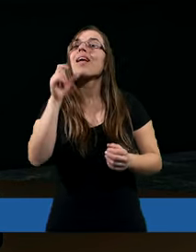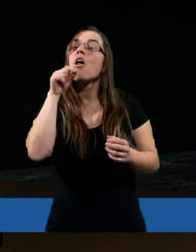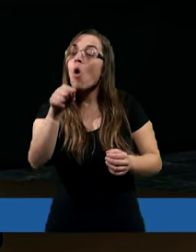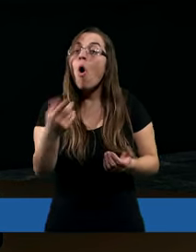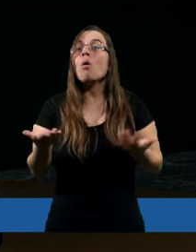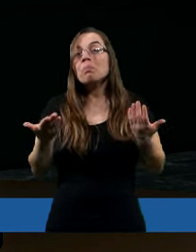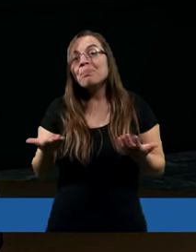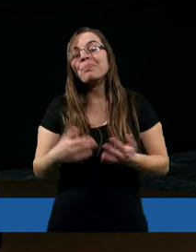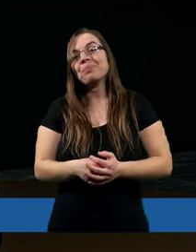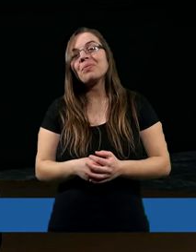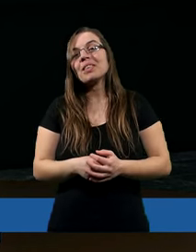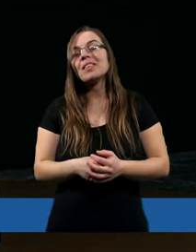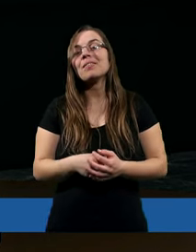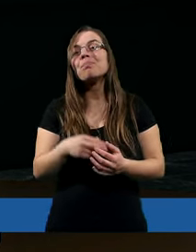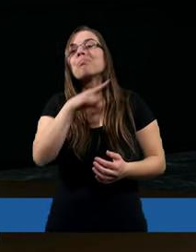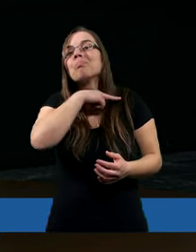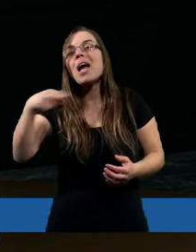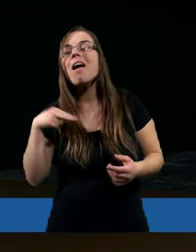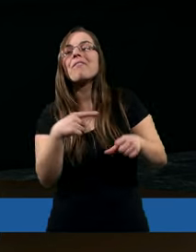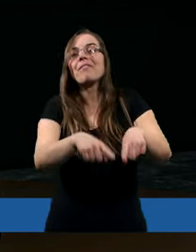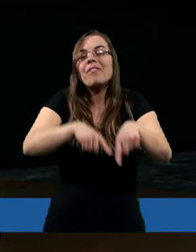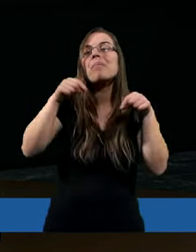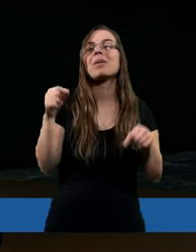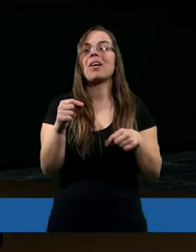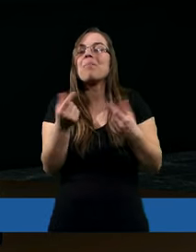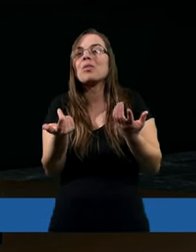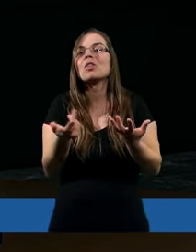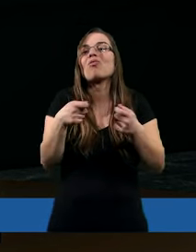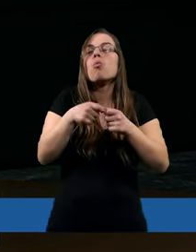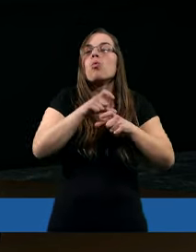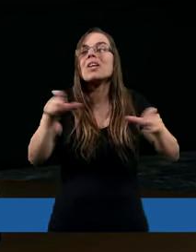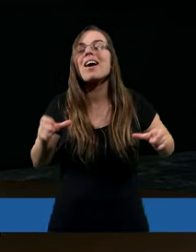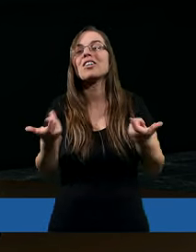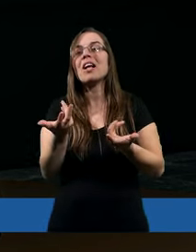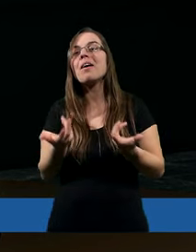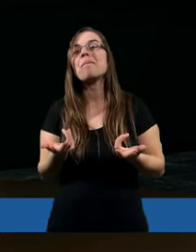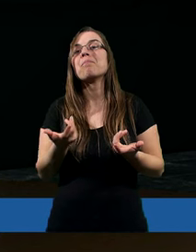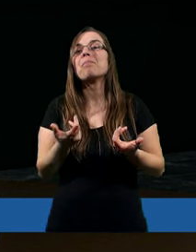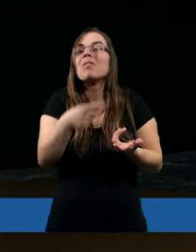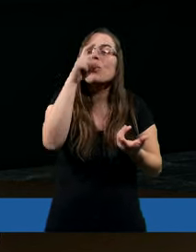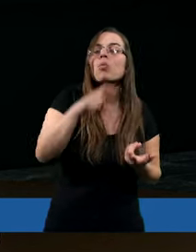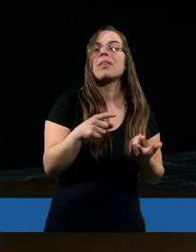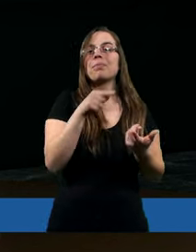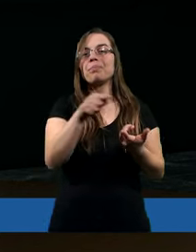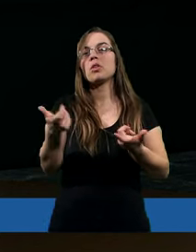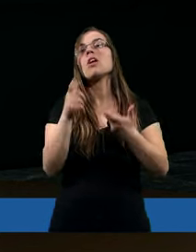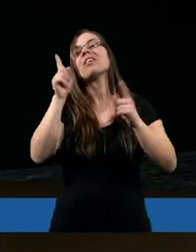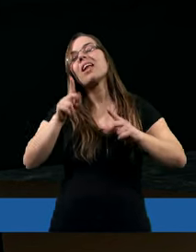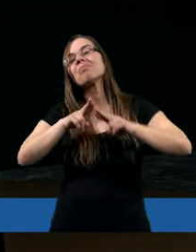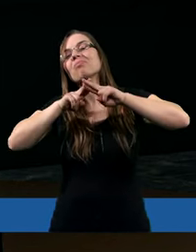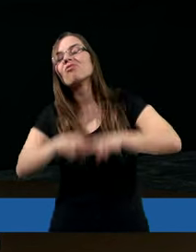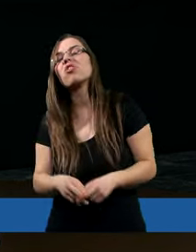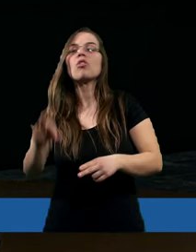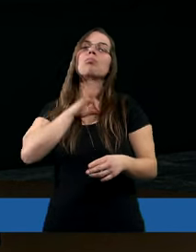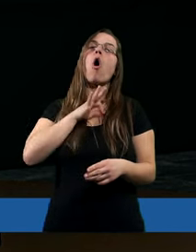to, i teraz to tak trochę uspółcześnie, to my zostajemy przy naszym